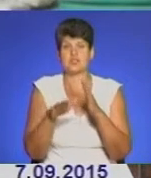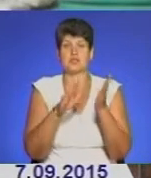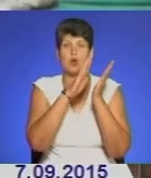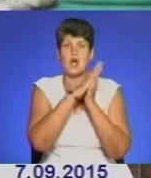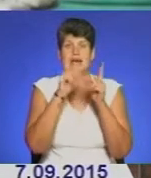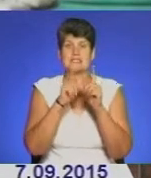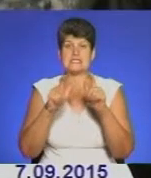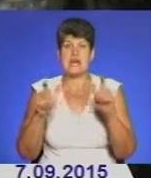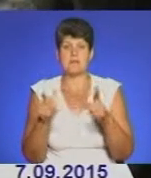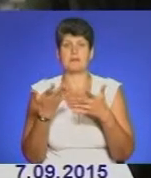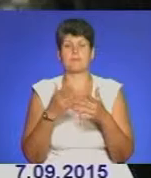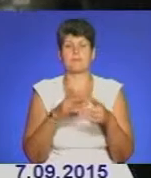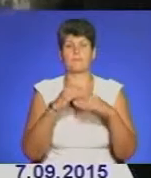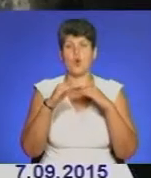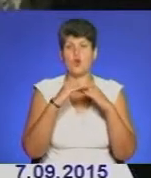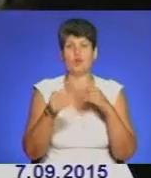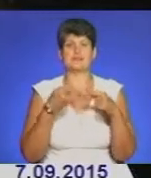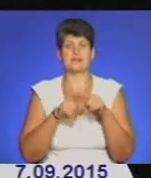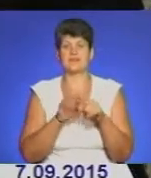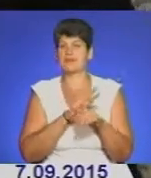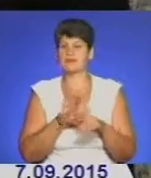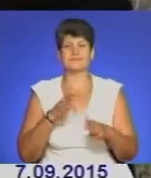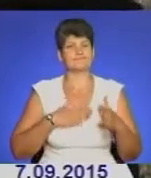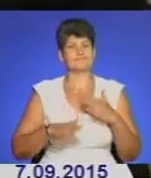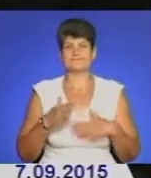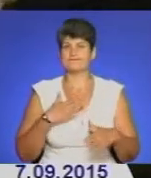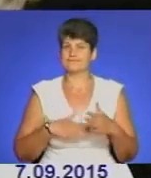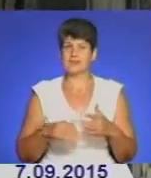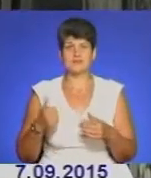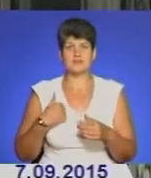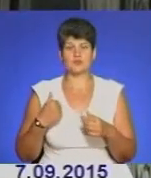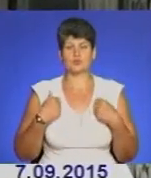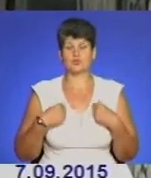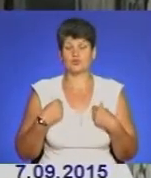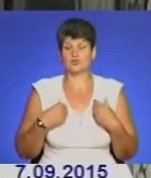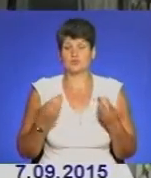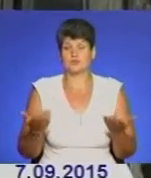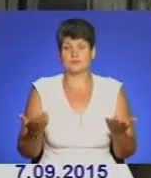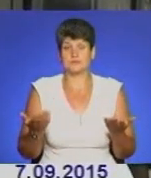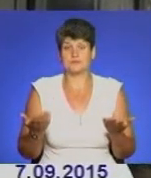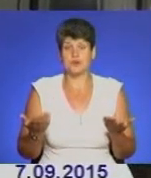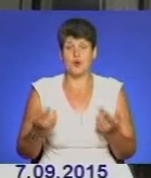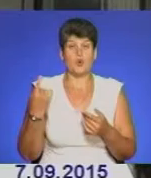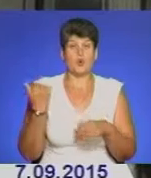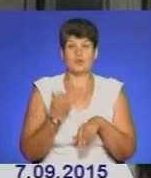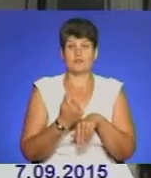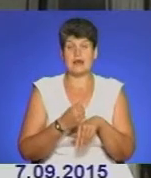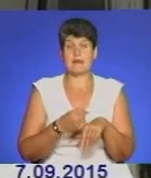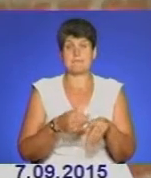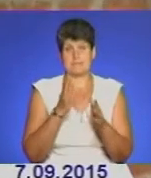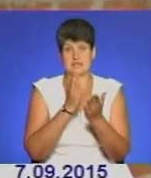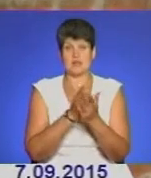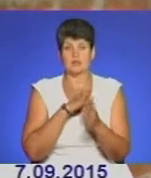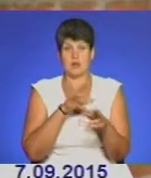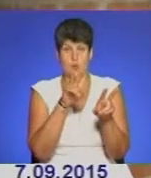полігон та техніку. Не в захваті залишилися перевіряючі від військової лазні. Основна мета була оглянути